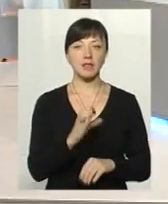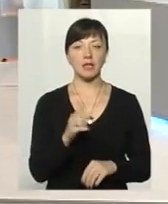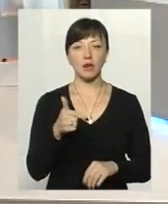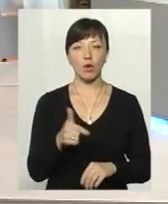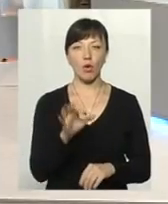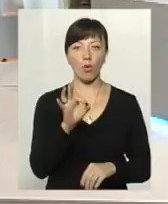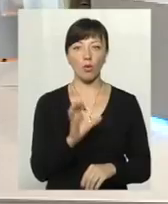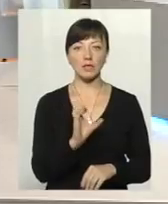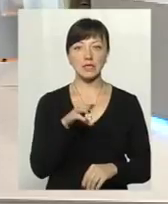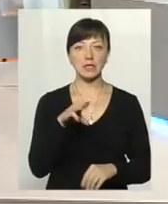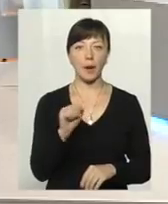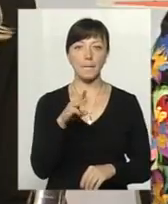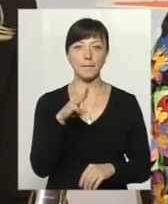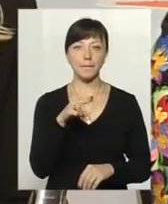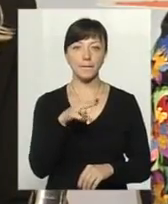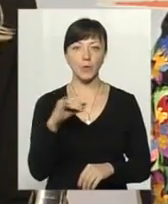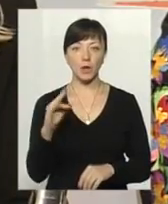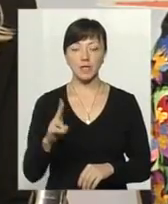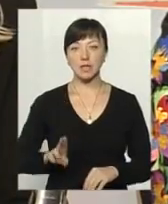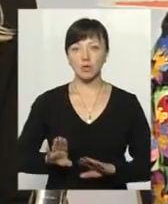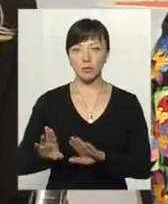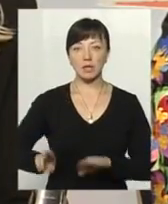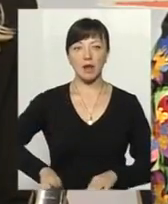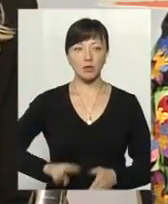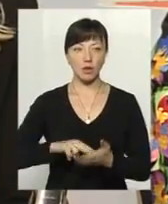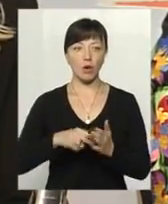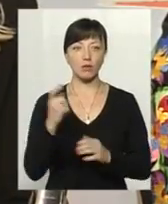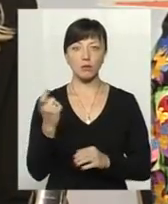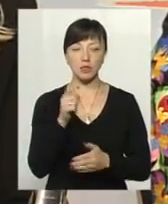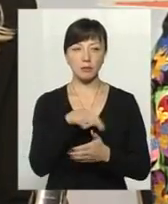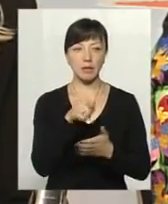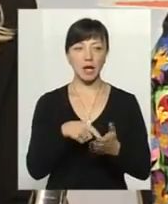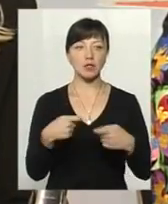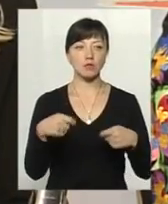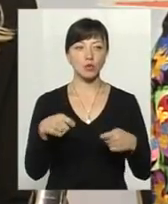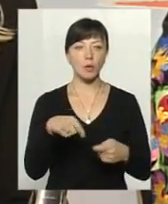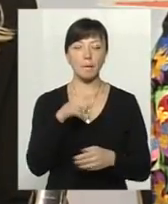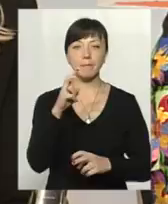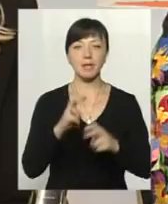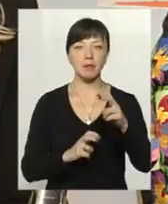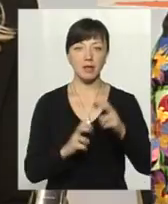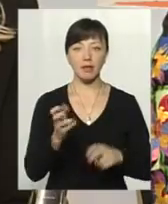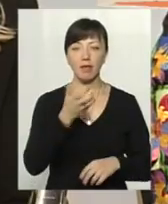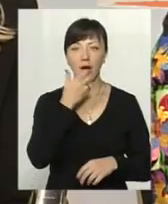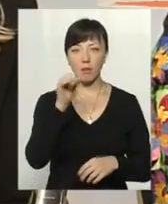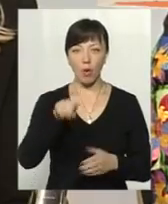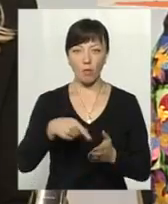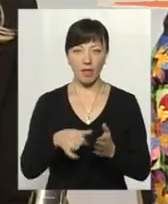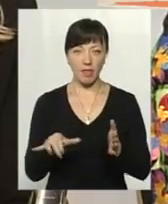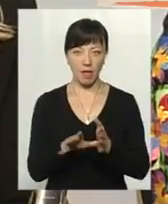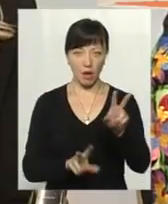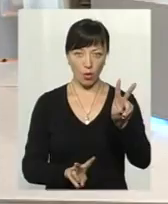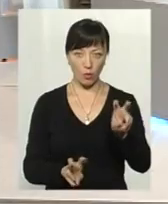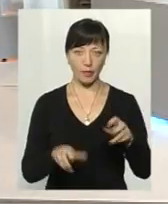Григорівна Остапюк, заступник директор з економічних питань та збутою Хмельницького міського комунального підприємства «Теплокомуненерго».